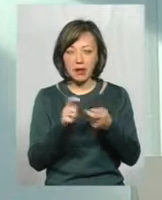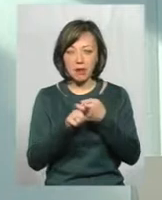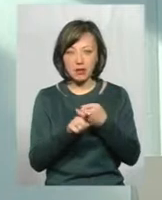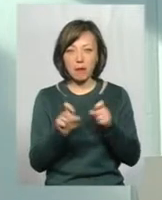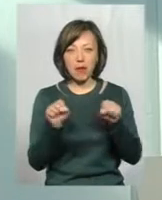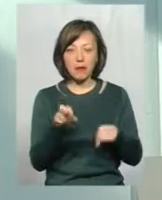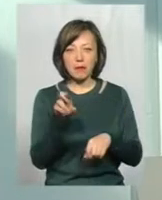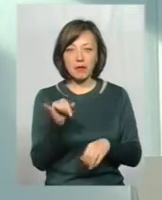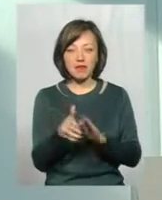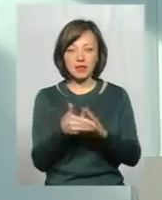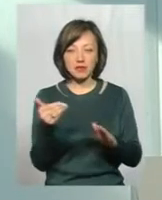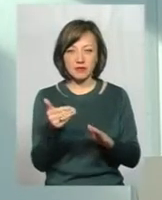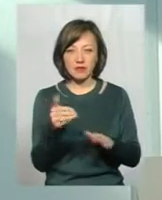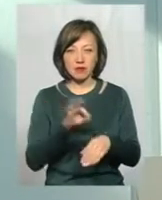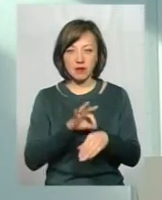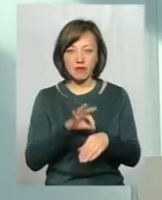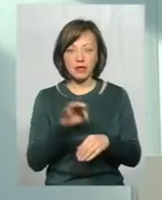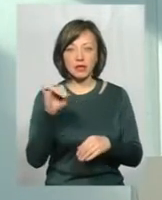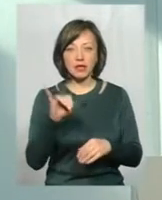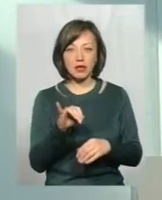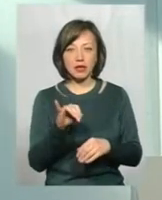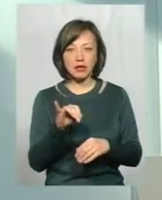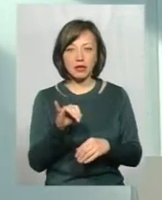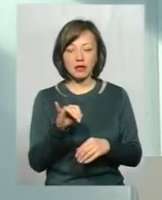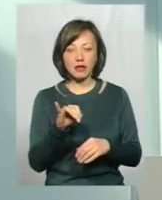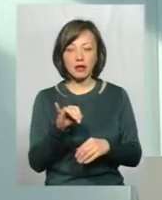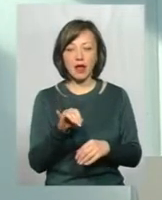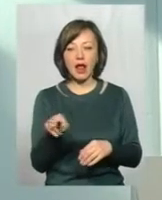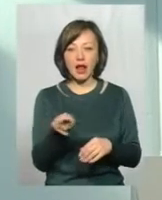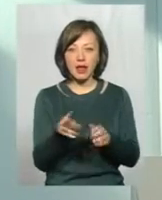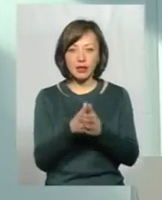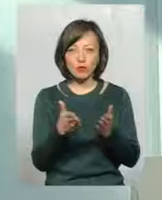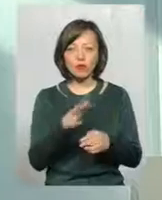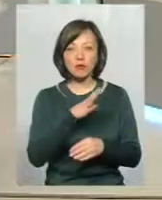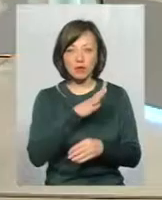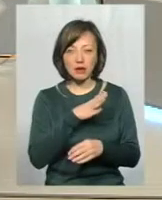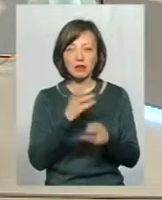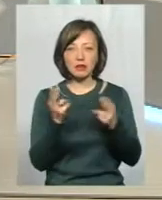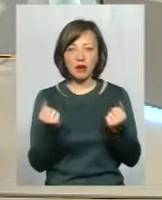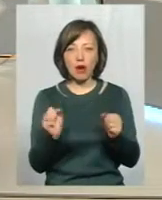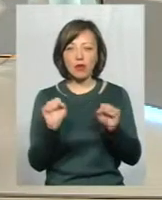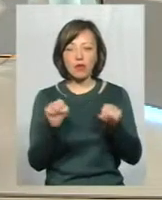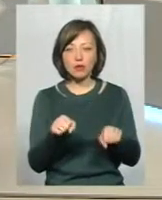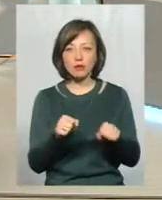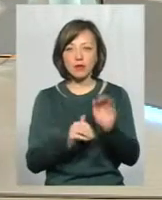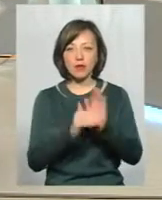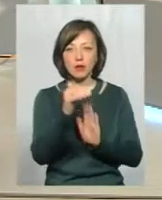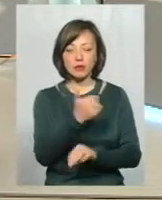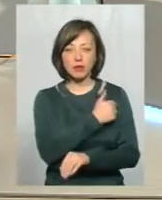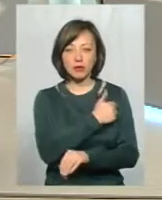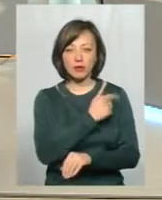які могли би вызвати заболівання. І в літературі було, що може бути подъєм температури